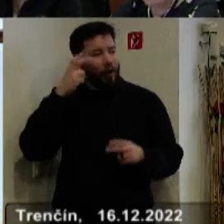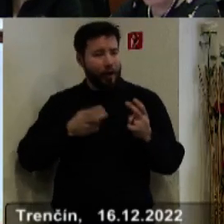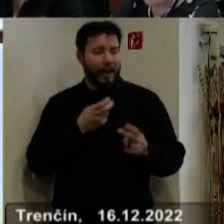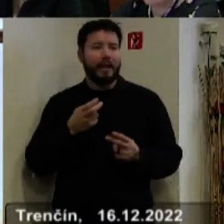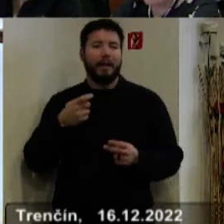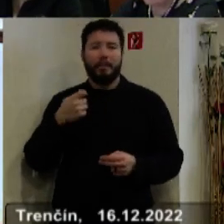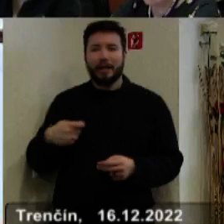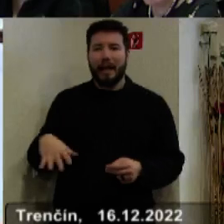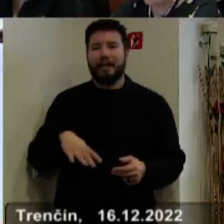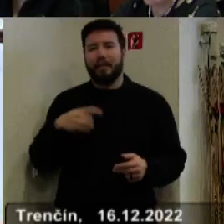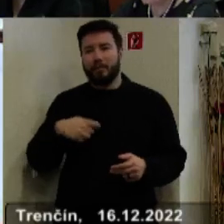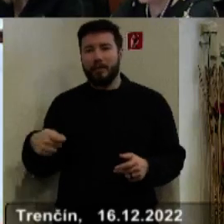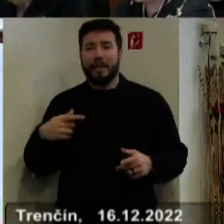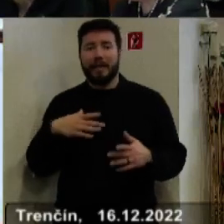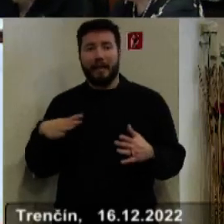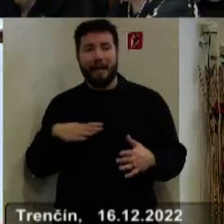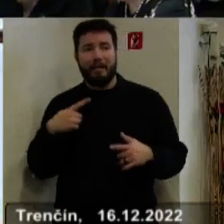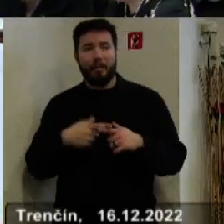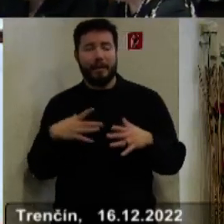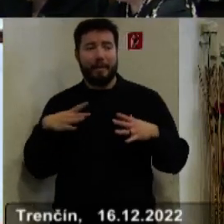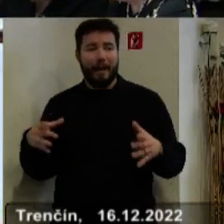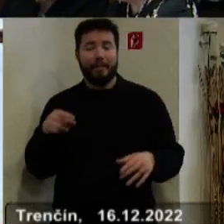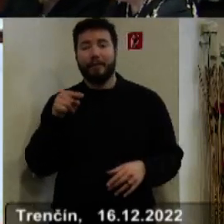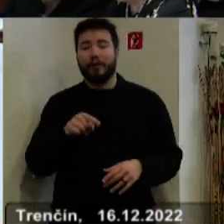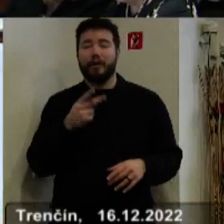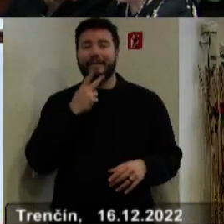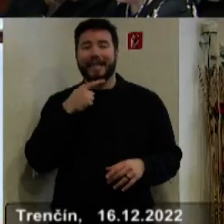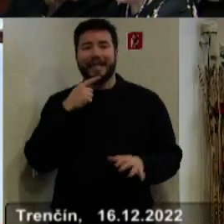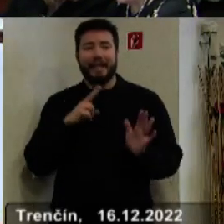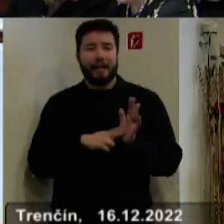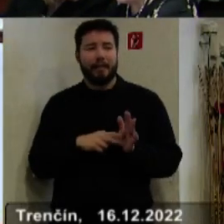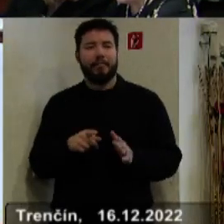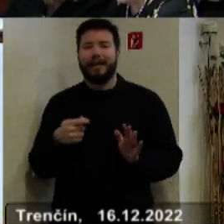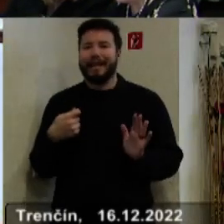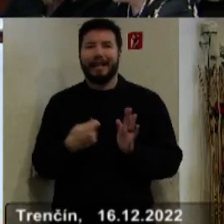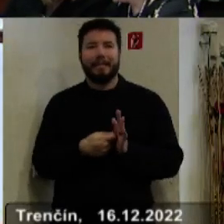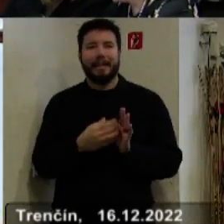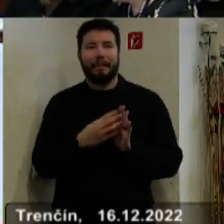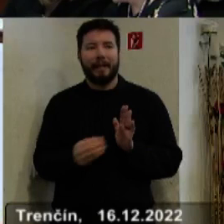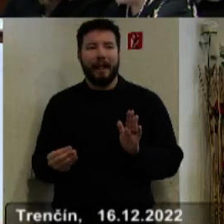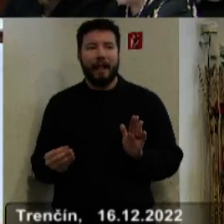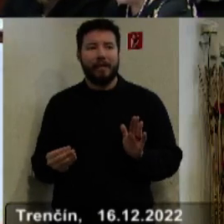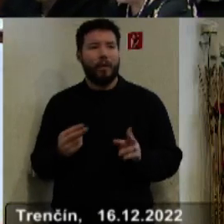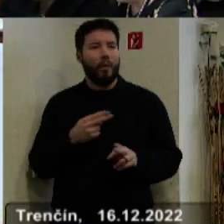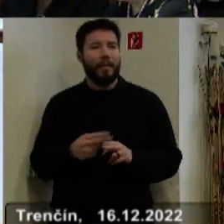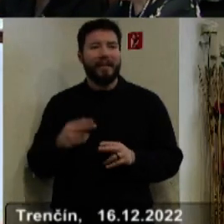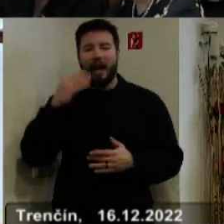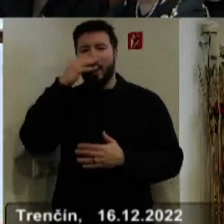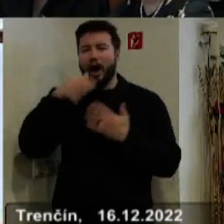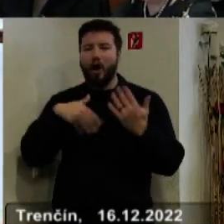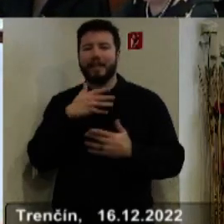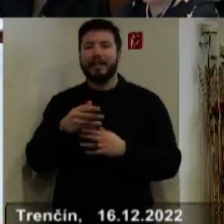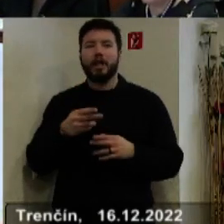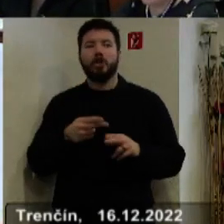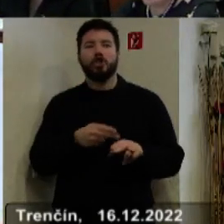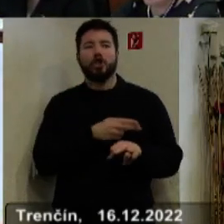poslanci, dámy a páni. Toto VZN-ko je takým typickým príkladom absolútne chaotickej štátnej